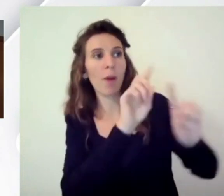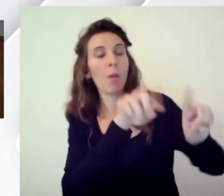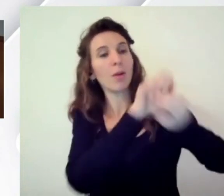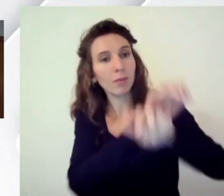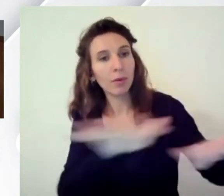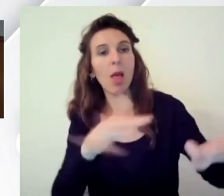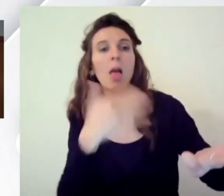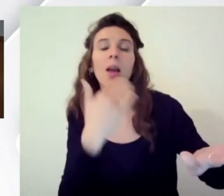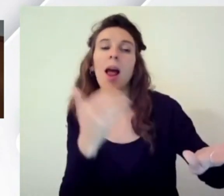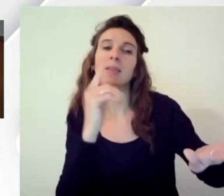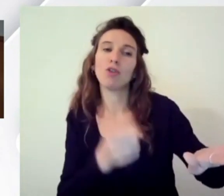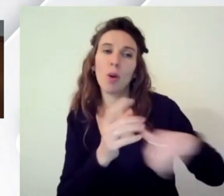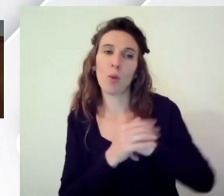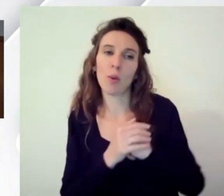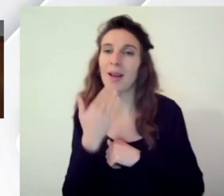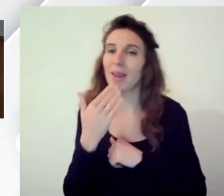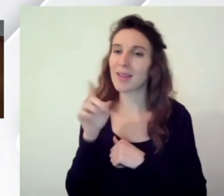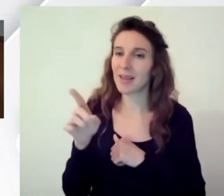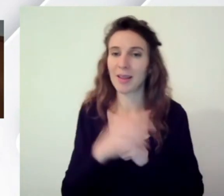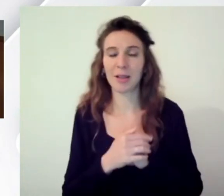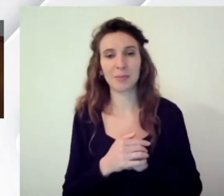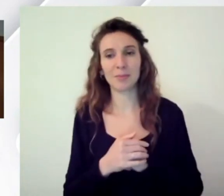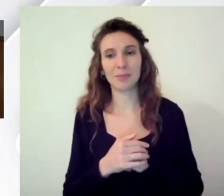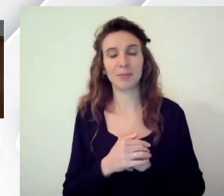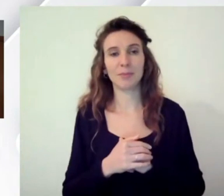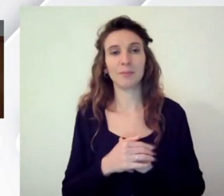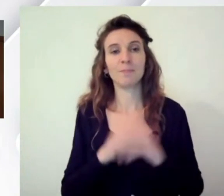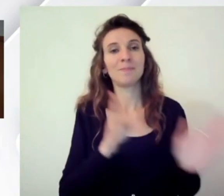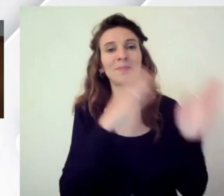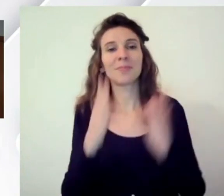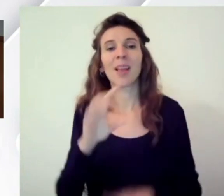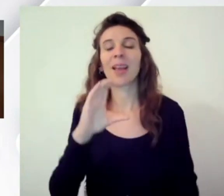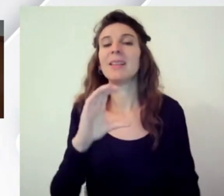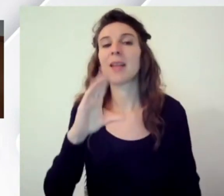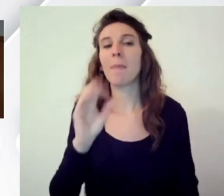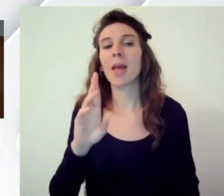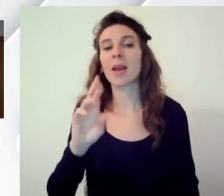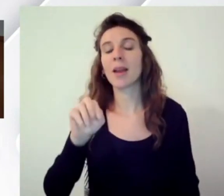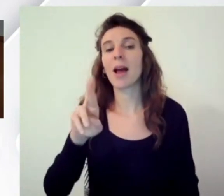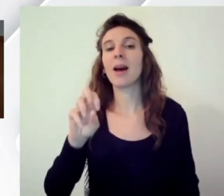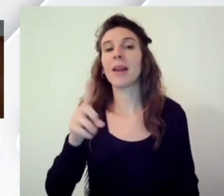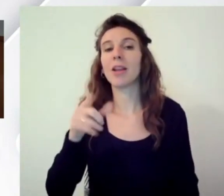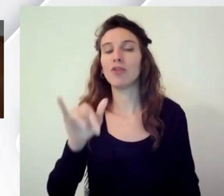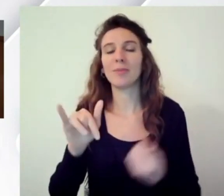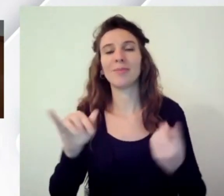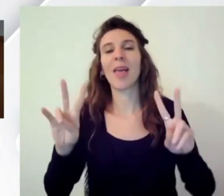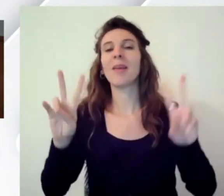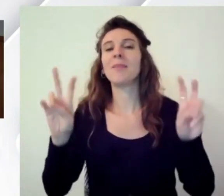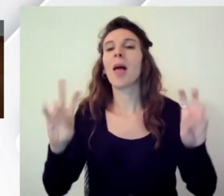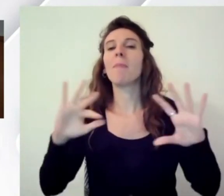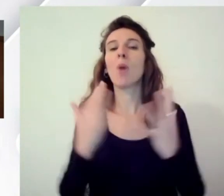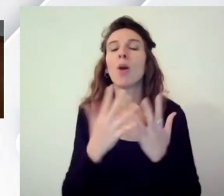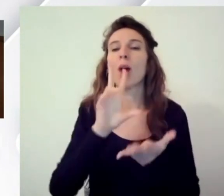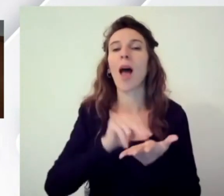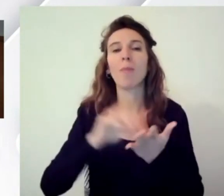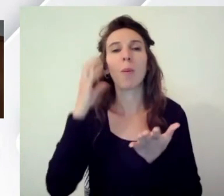mille Gianluca grazie a per quanto ci hai fornito passiamo a Cristian Bernareggi quindi mondo app mobile anche in questo caso qual è